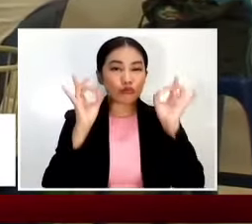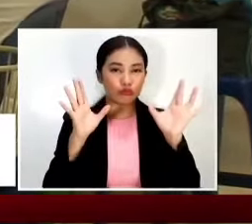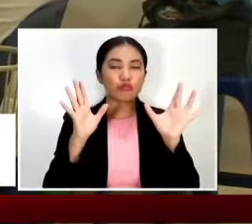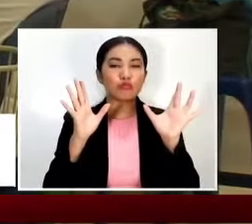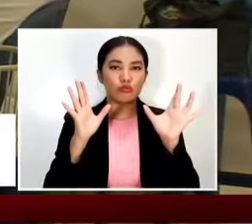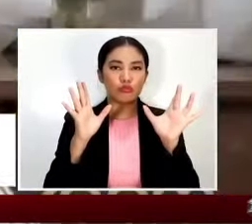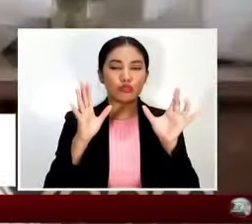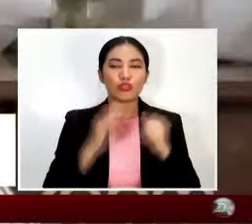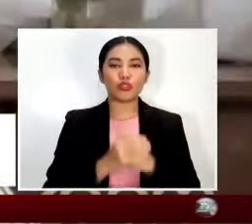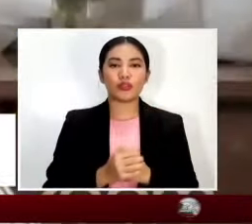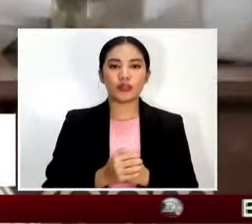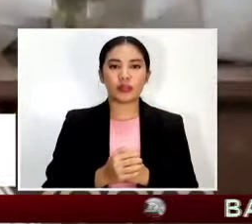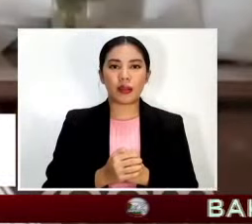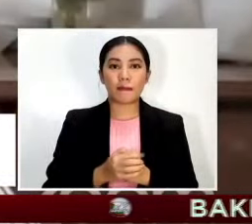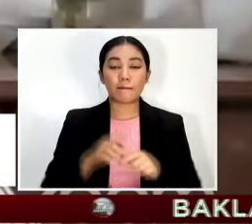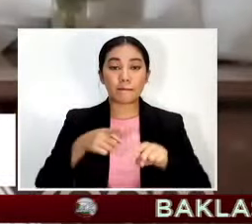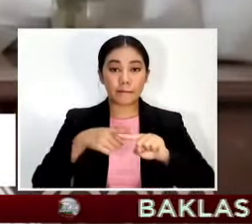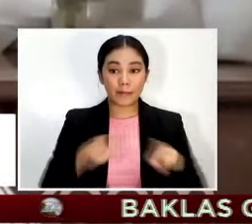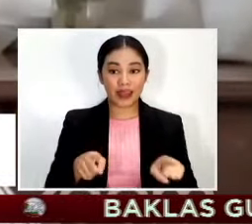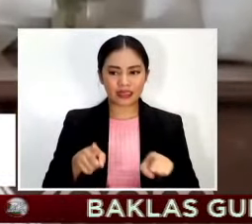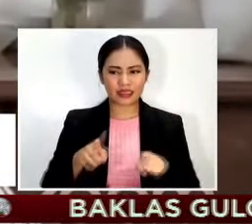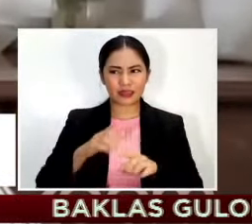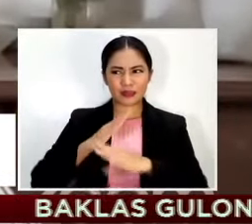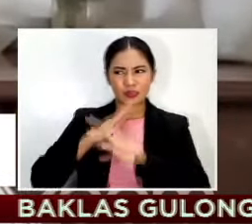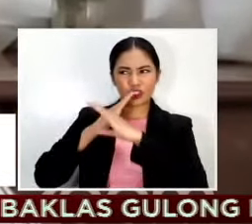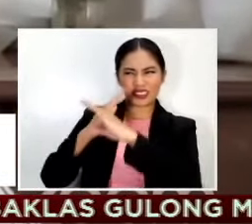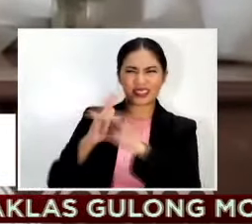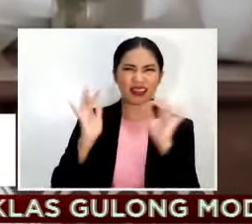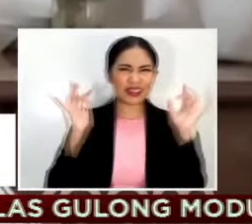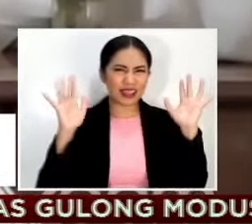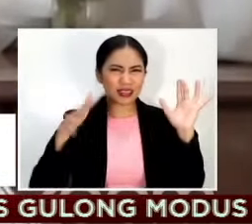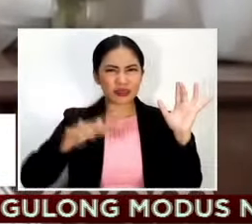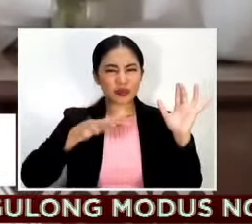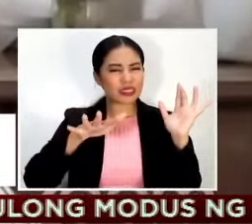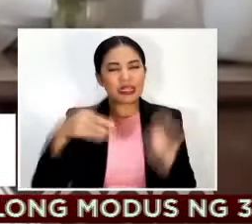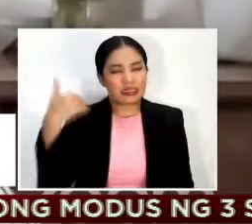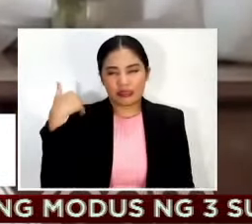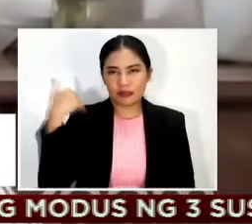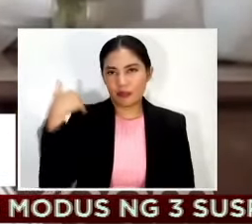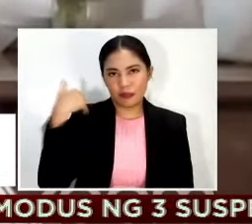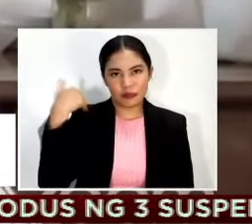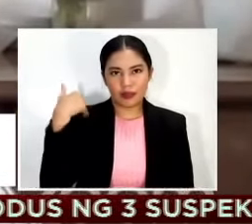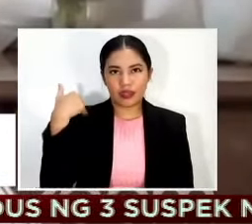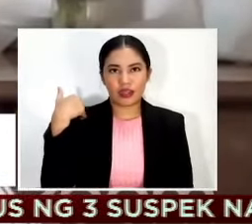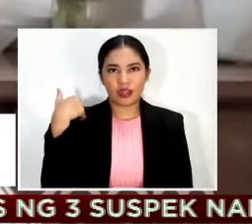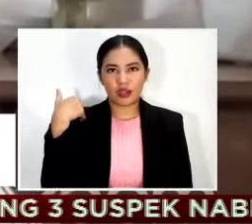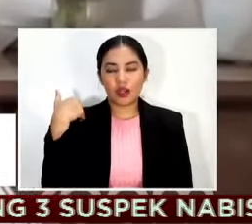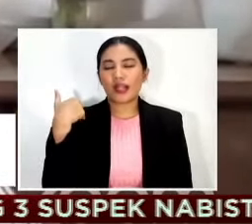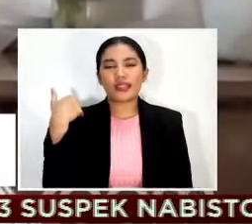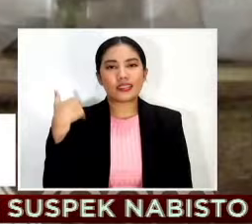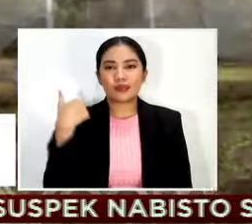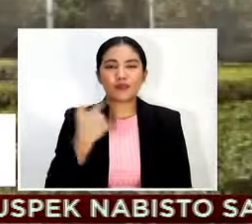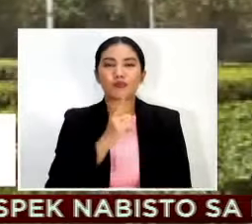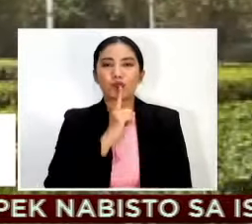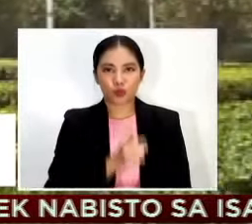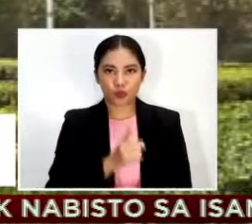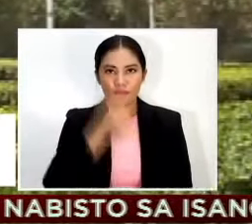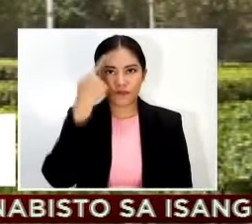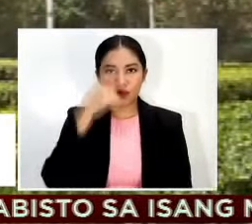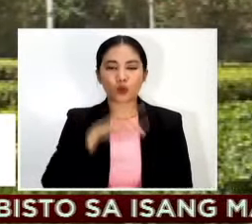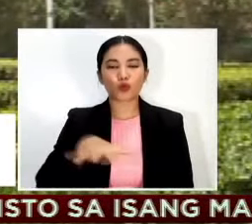preventing mild to moderate infections hindi pa rin tayo nagbibigay ng ganyang assurance sa ating mga kababayan